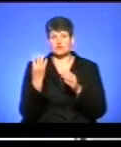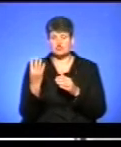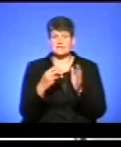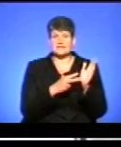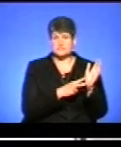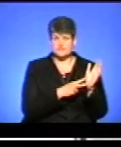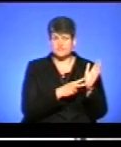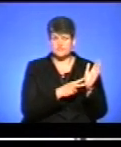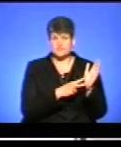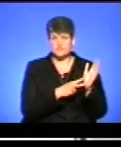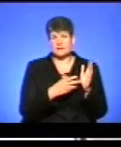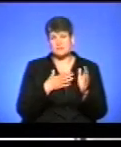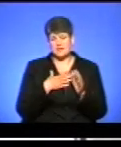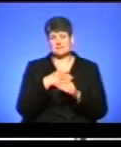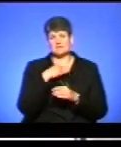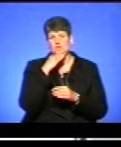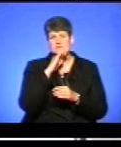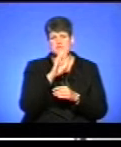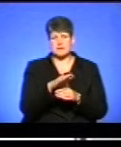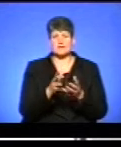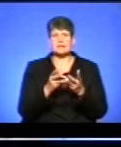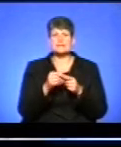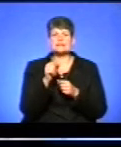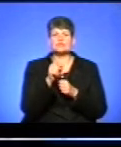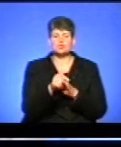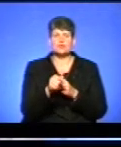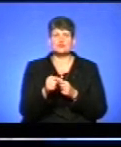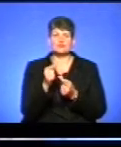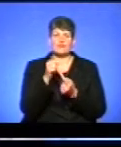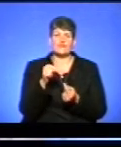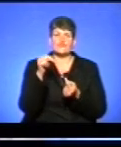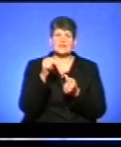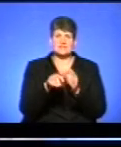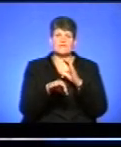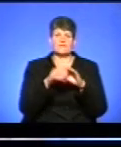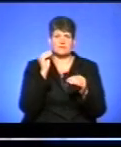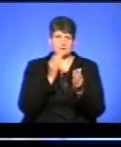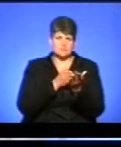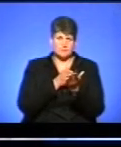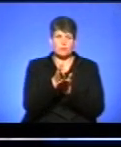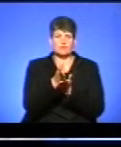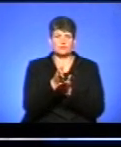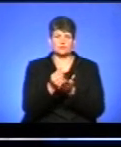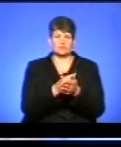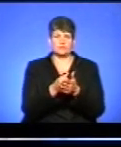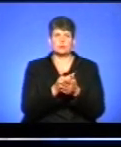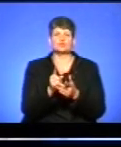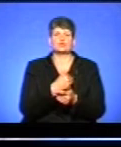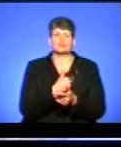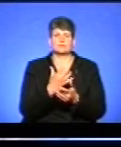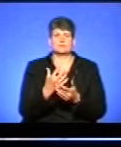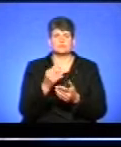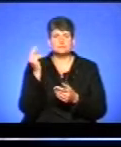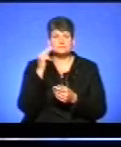Як на мене, достатня кількість для того, щоб визначитись, вибрати і цілеспрямовано йти на ту спеціальність, яку дитина хоче отримати.